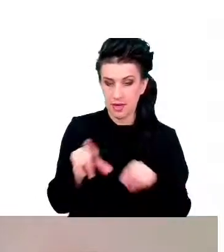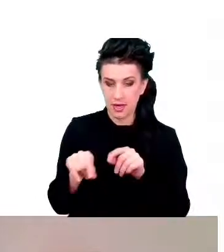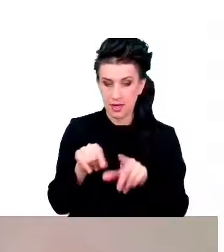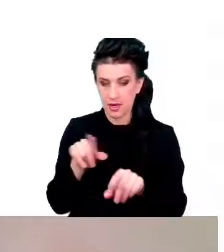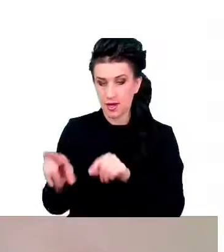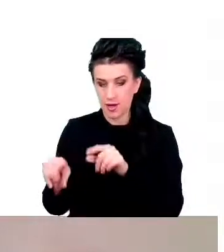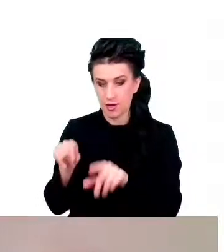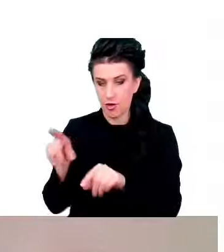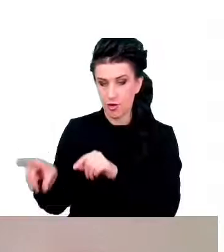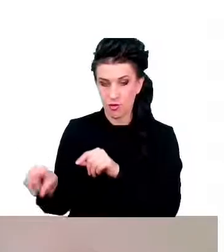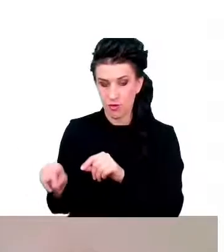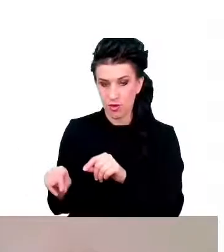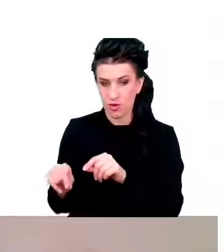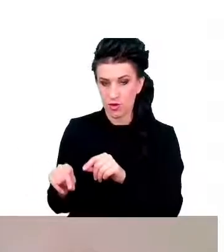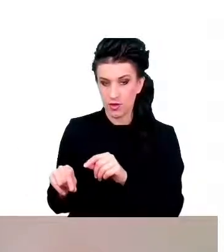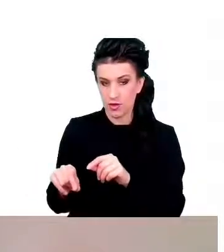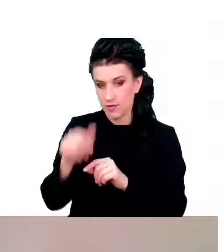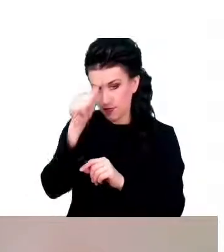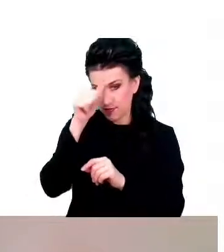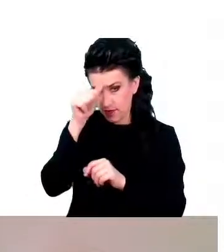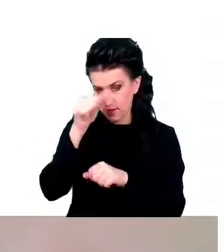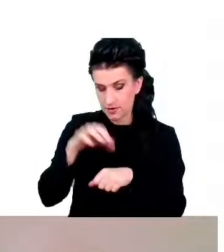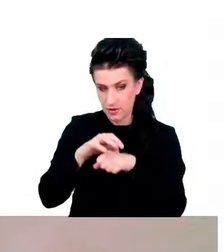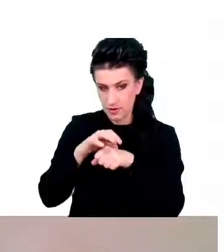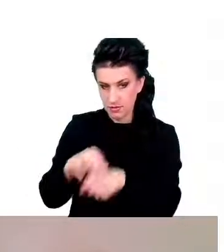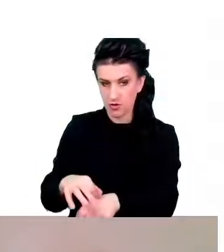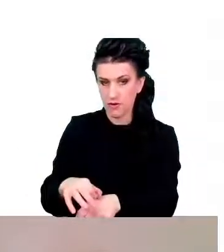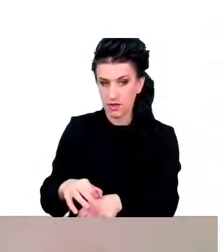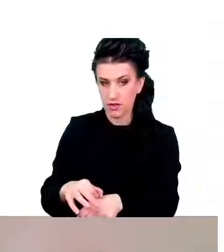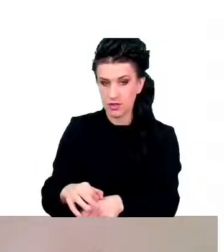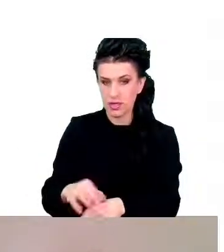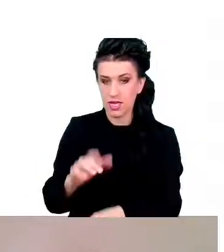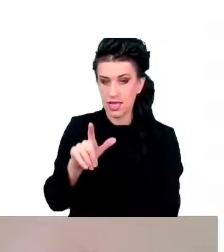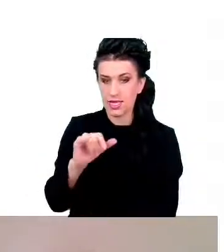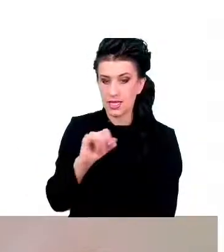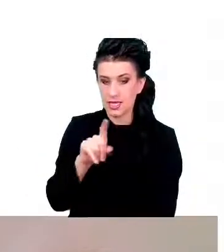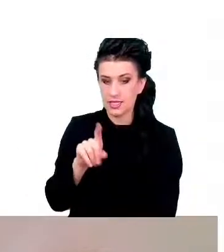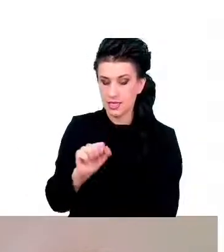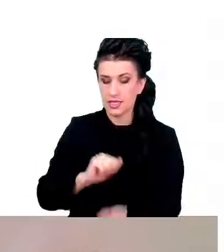do lizy, czyli do zniszczenia komórek senescentnych.